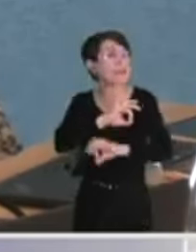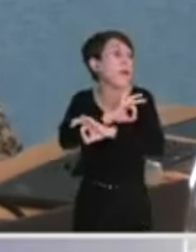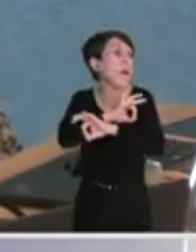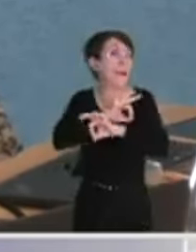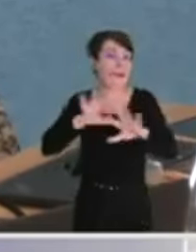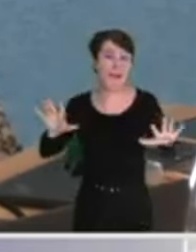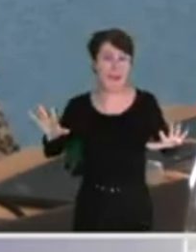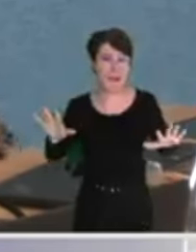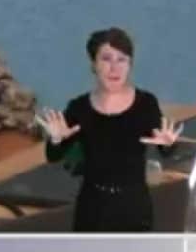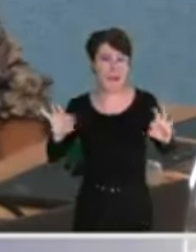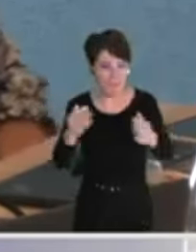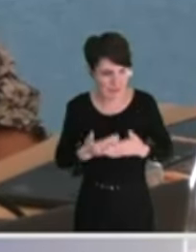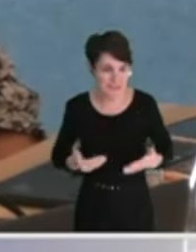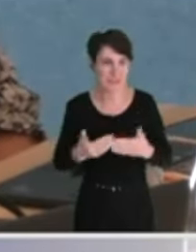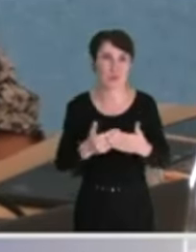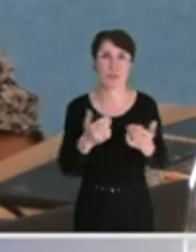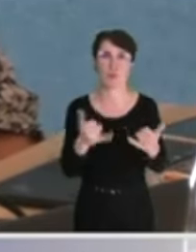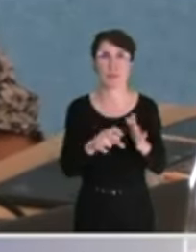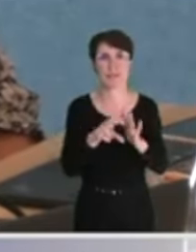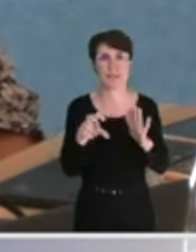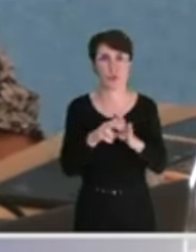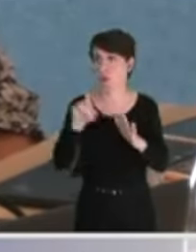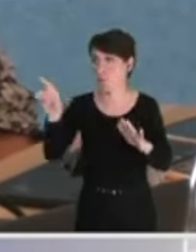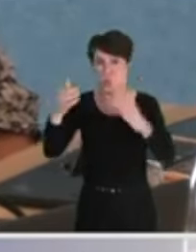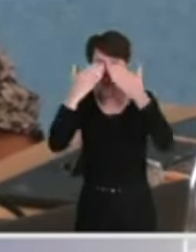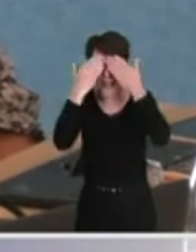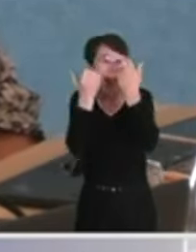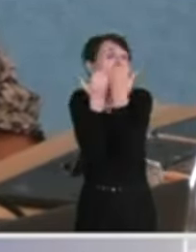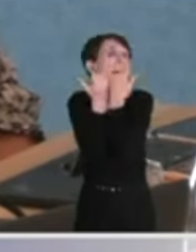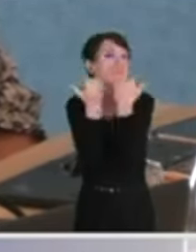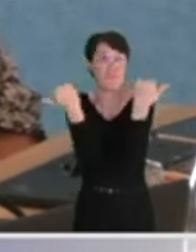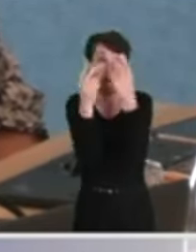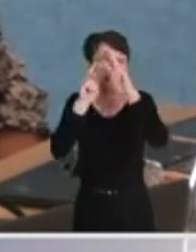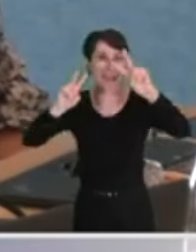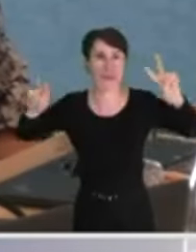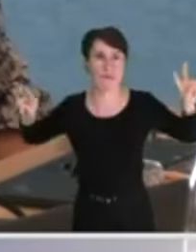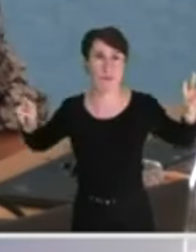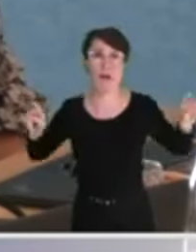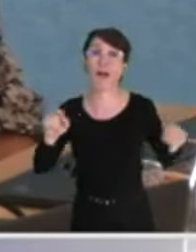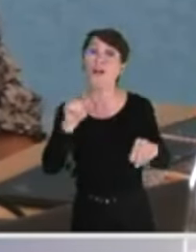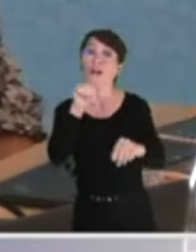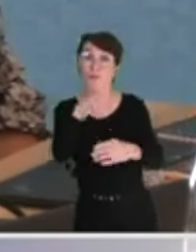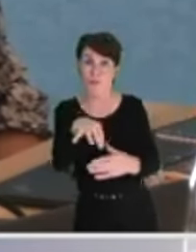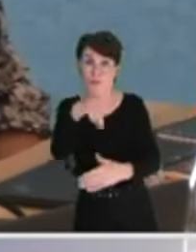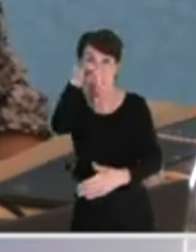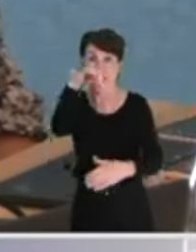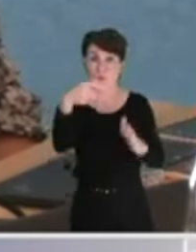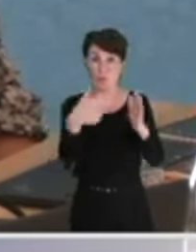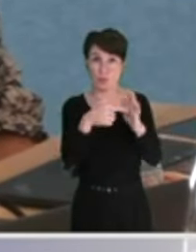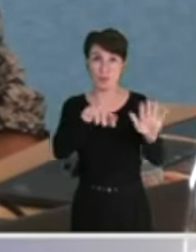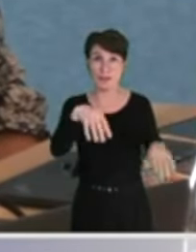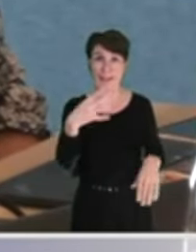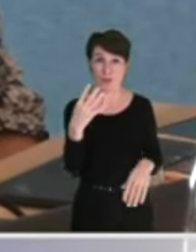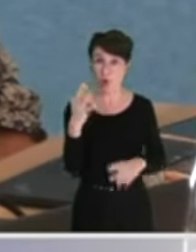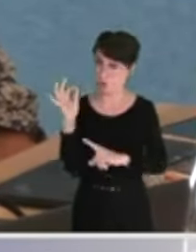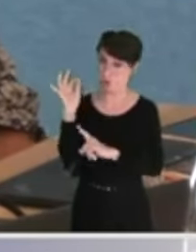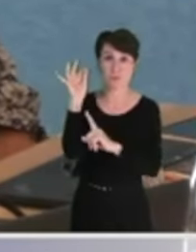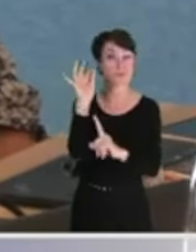financière de Grenoble. En rien. Mais alors, aucunement. Quand vous êtes arrivé en 2014 et que vous avez